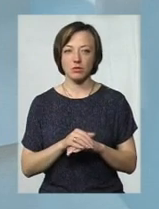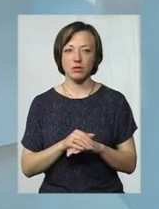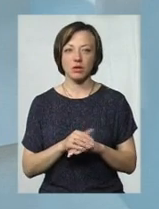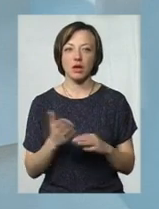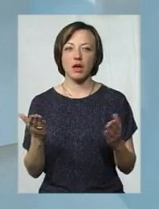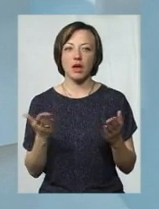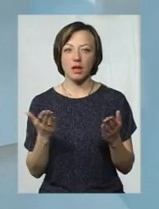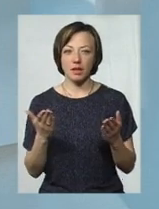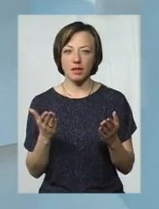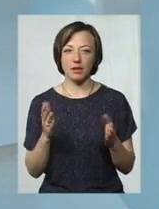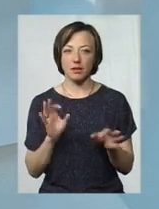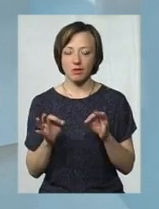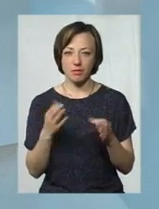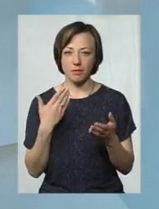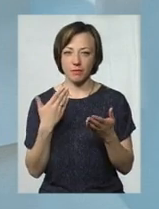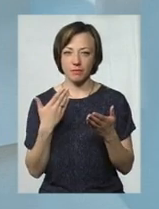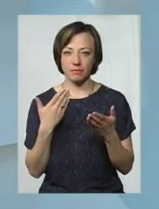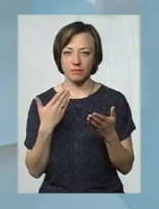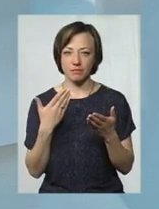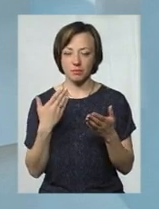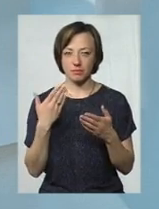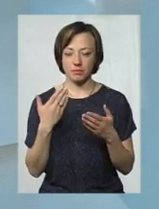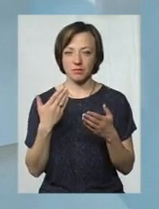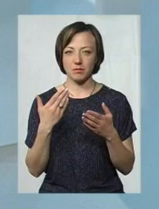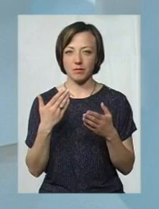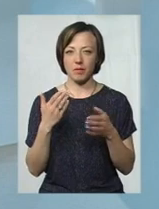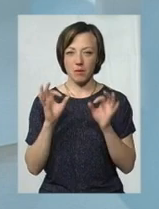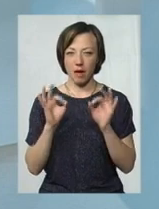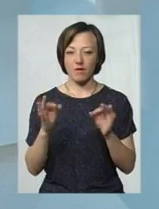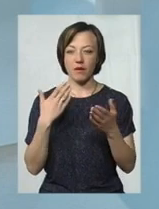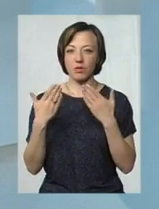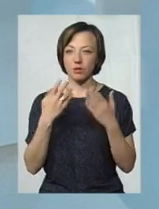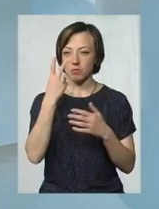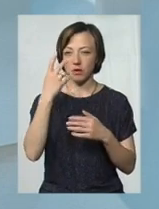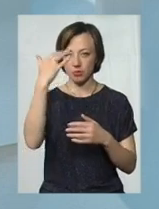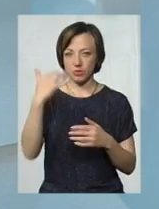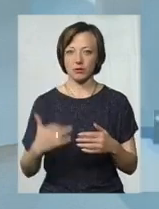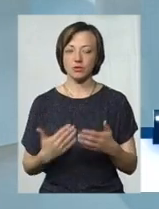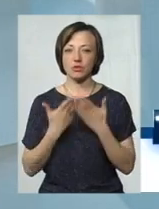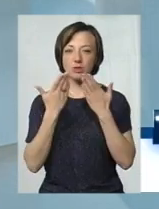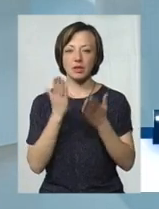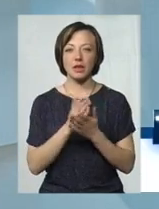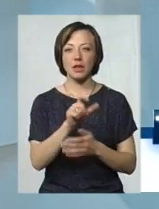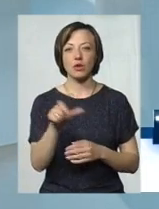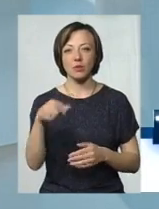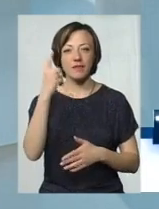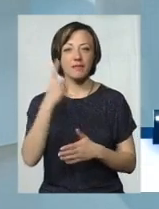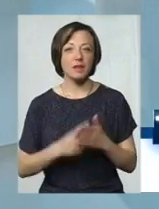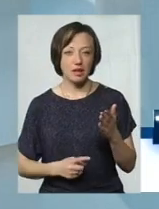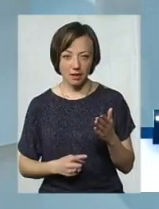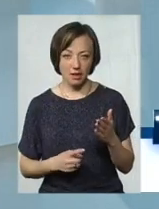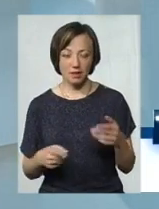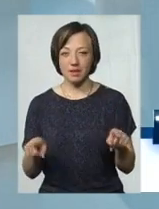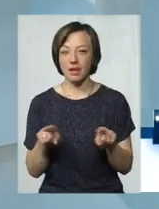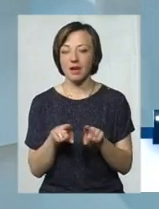критично відносяться до того, що вони бачать і читають, то є такі люди, які вірять. І